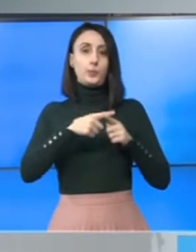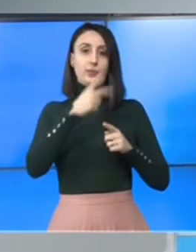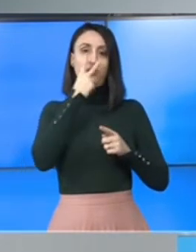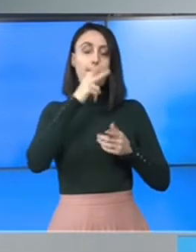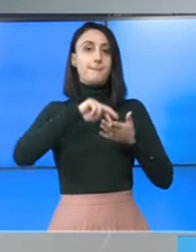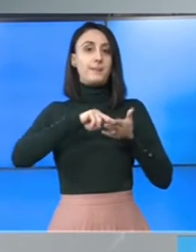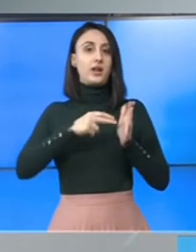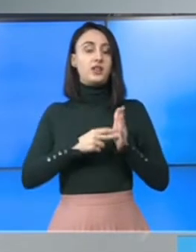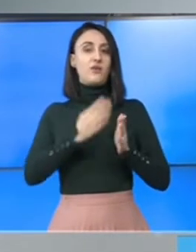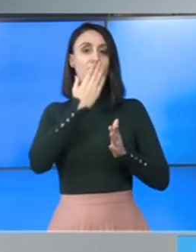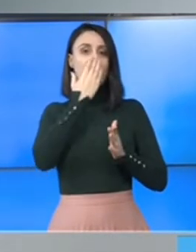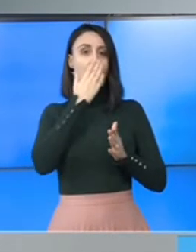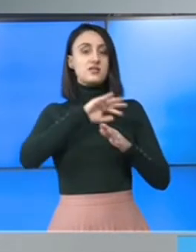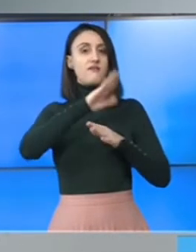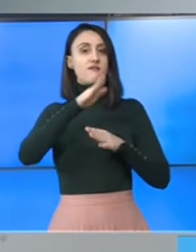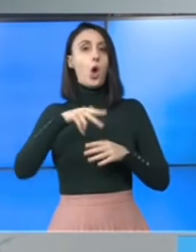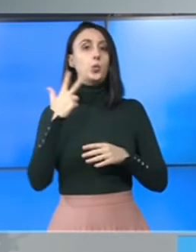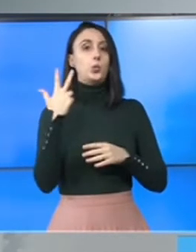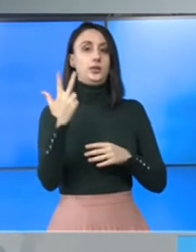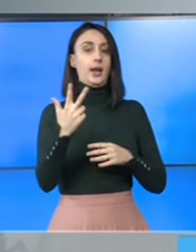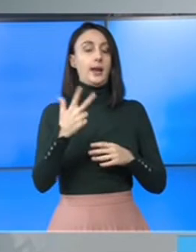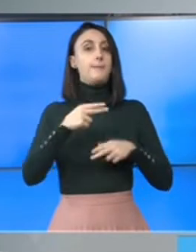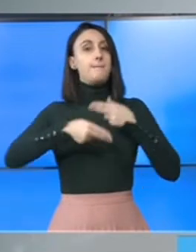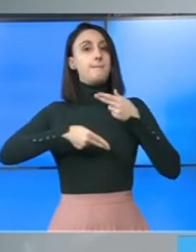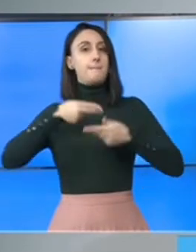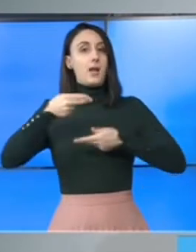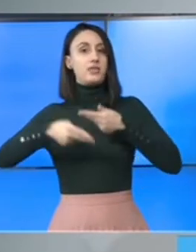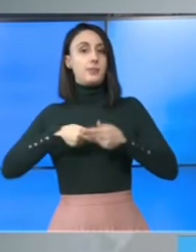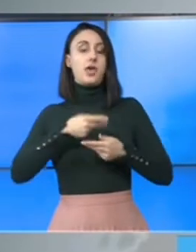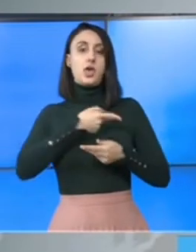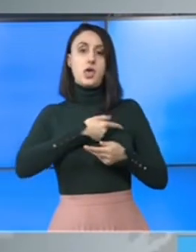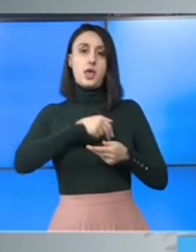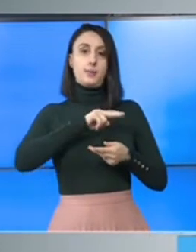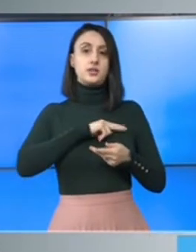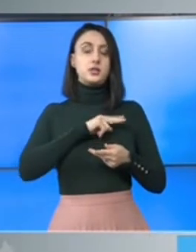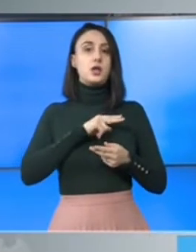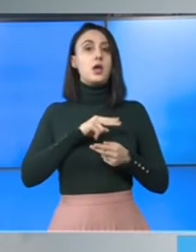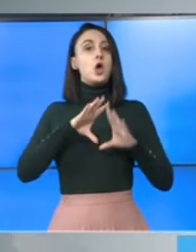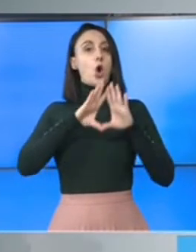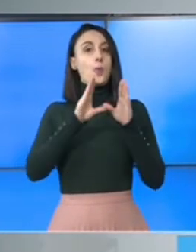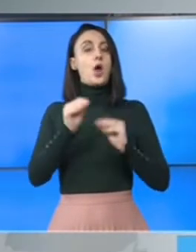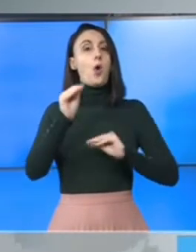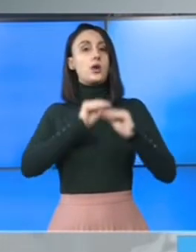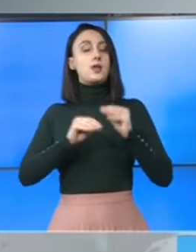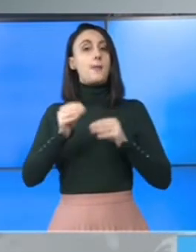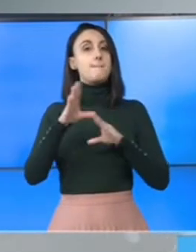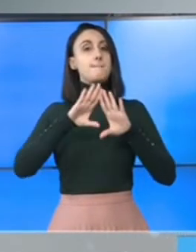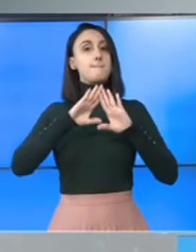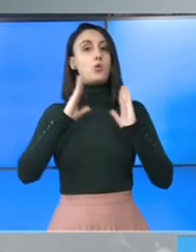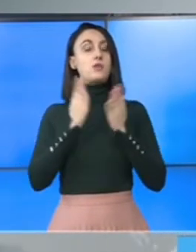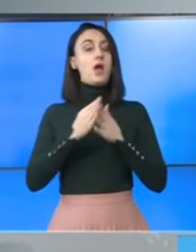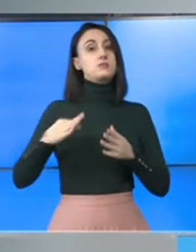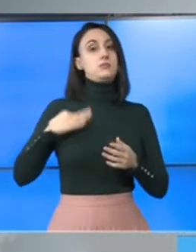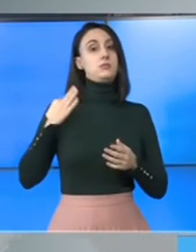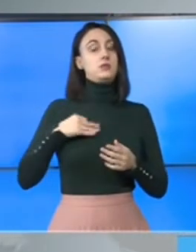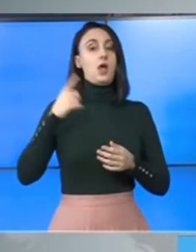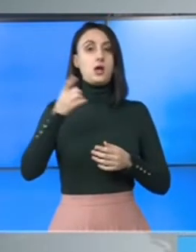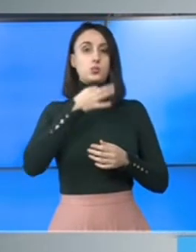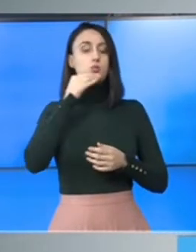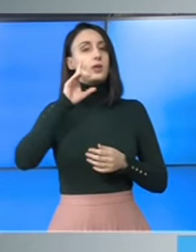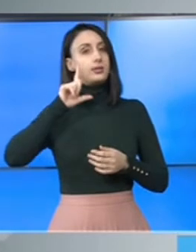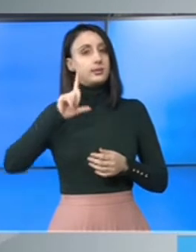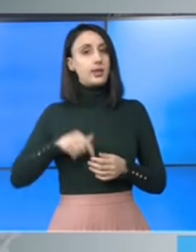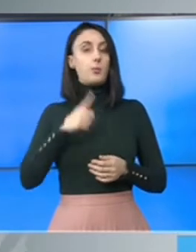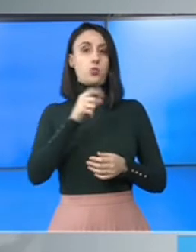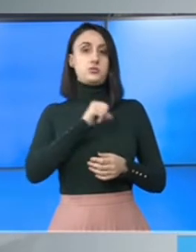pregătirea în fața valului 3 al pandemiei. Reprezentantul României la Organizația Mundială a Sănătății spune că Voiculescu are nevoie